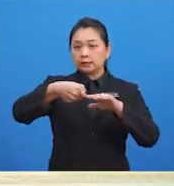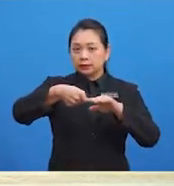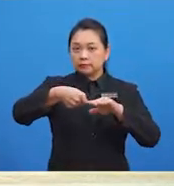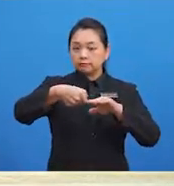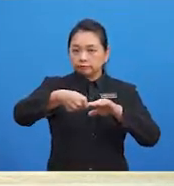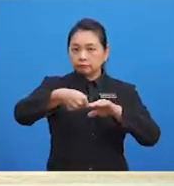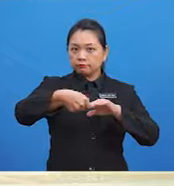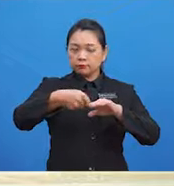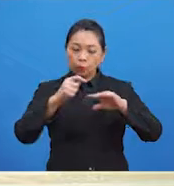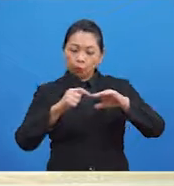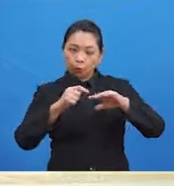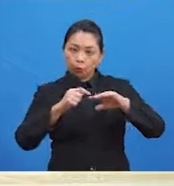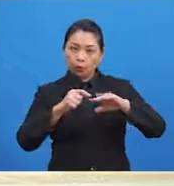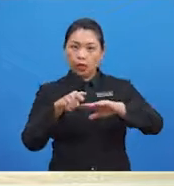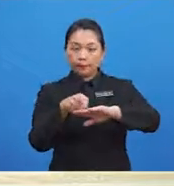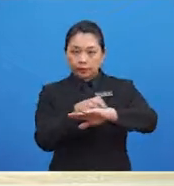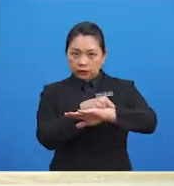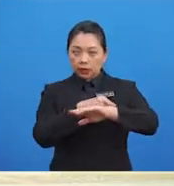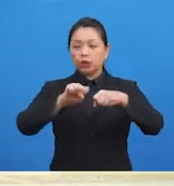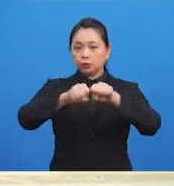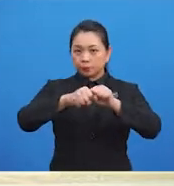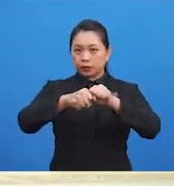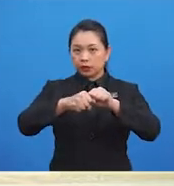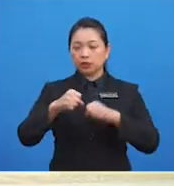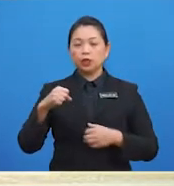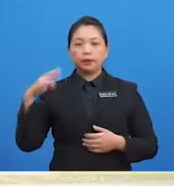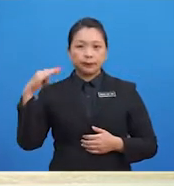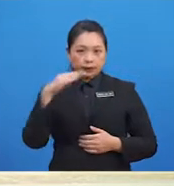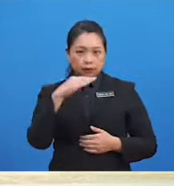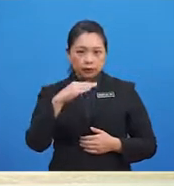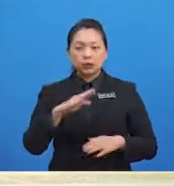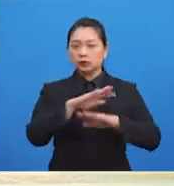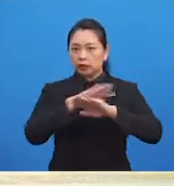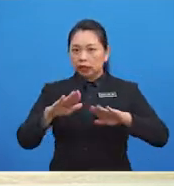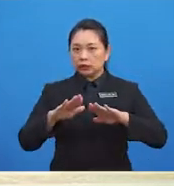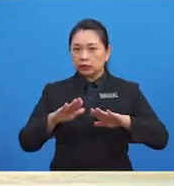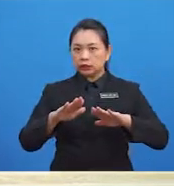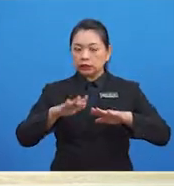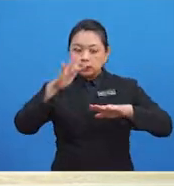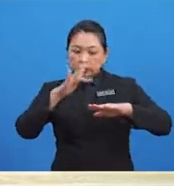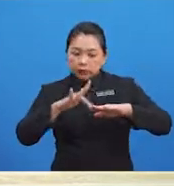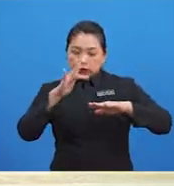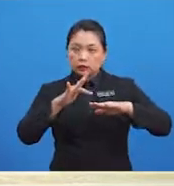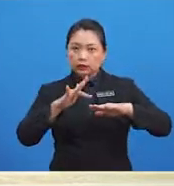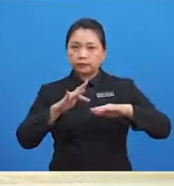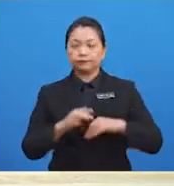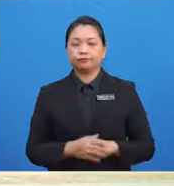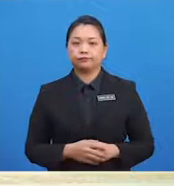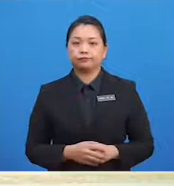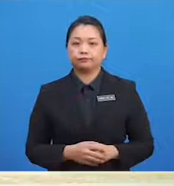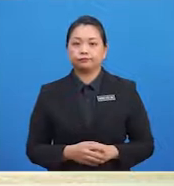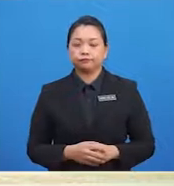Baiklah, murid-murid Mari kita lihat cara menjaga keselamatan diri Supaya dapat